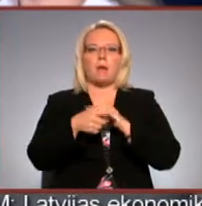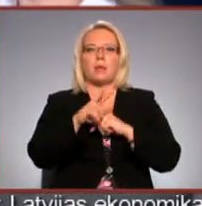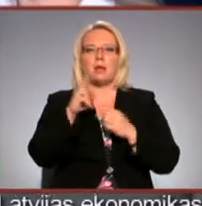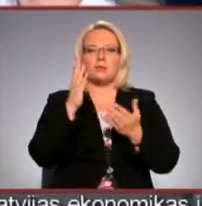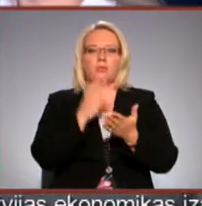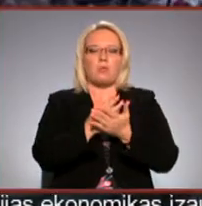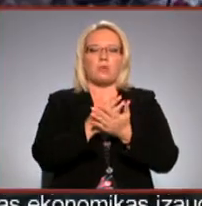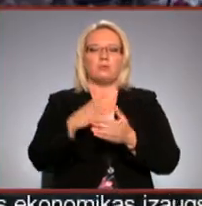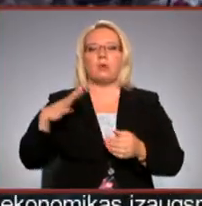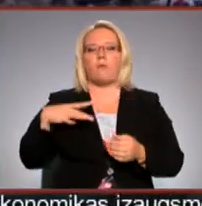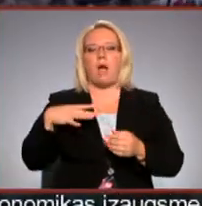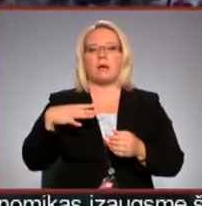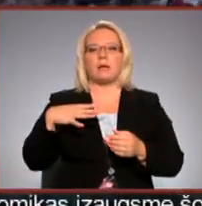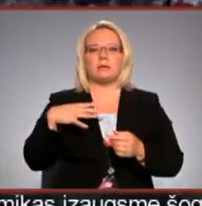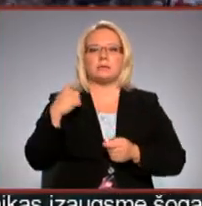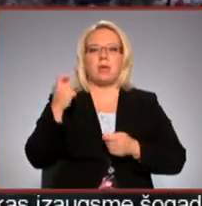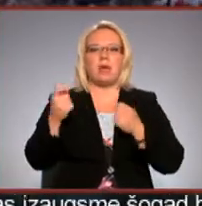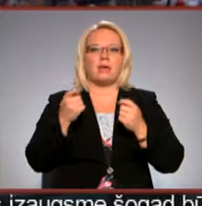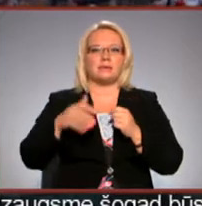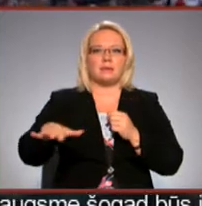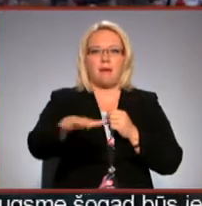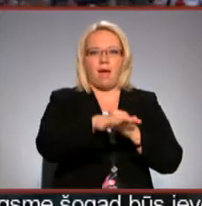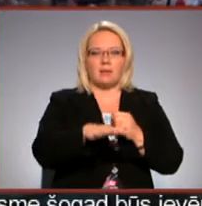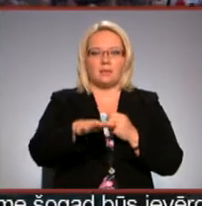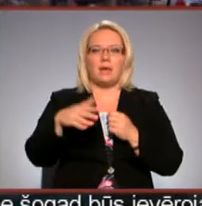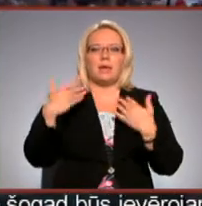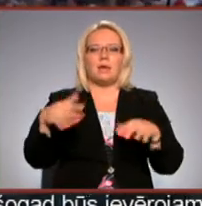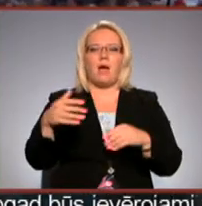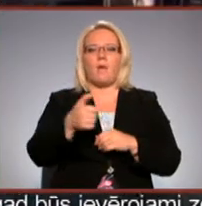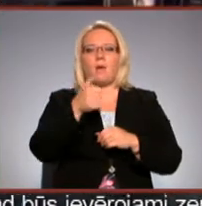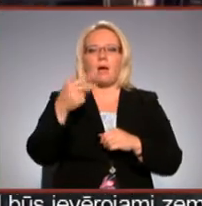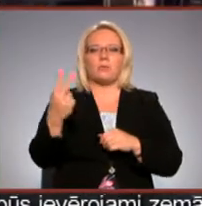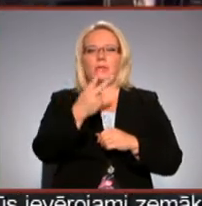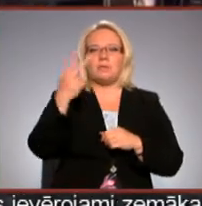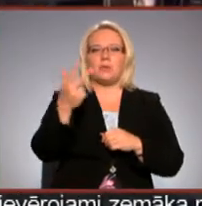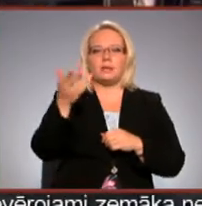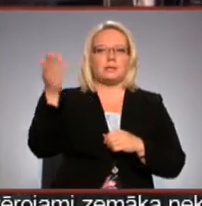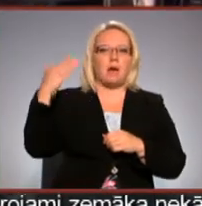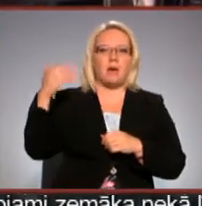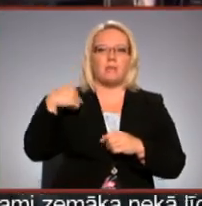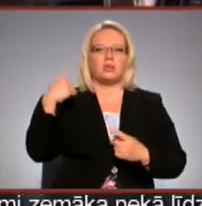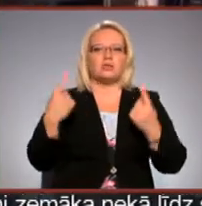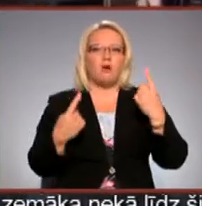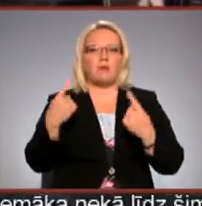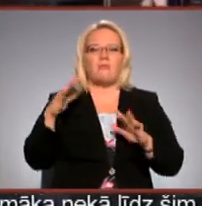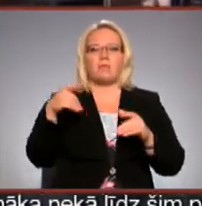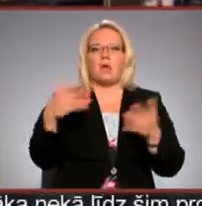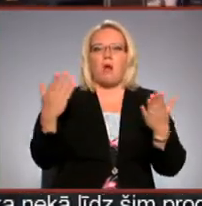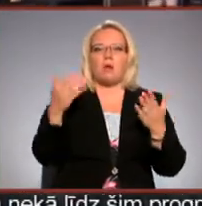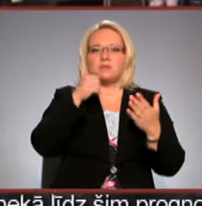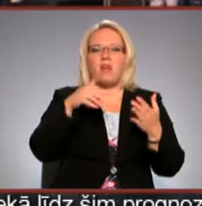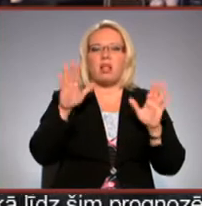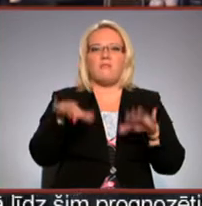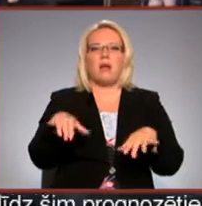notikusi ar Ogris estrādu. Man liekas, gadus divus, trīs atpakaļ mēs šaubījamies vai te kaut kas vispār vēl var